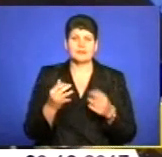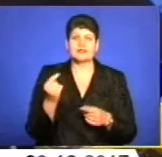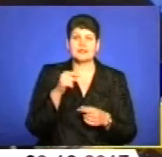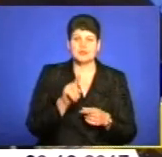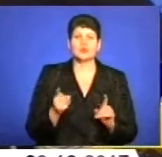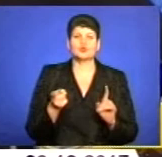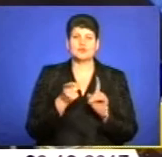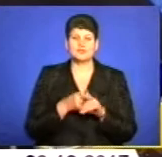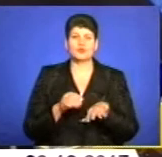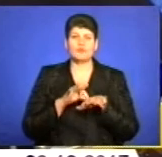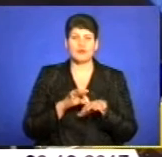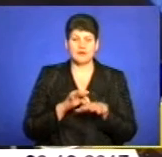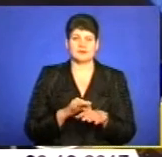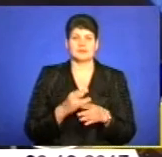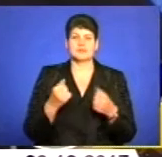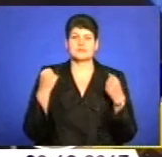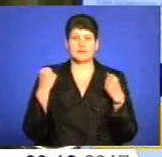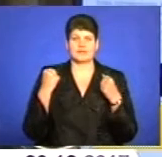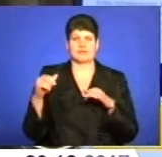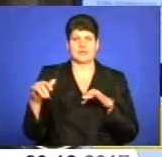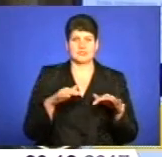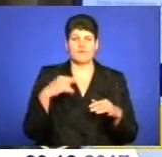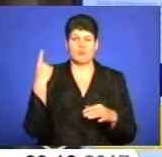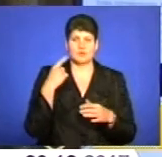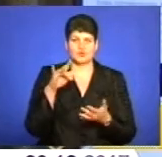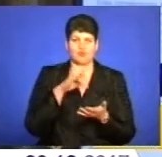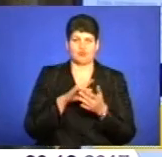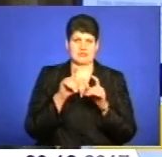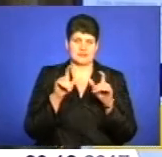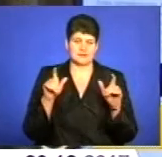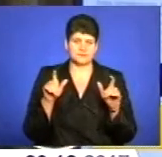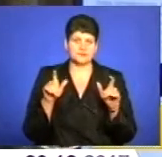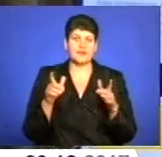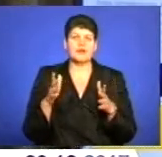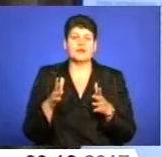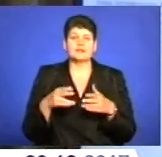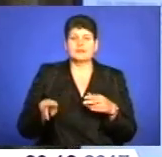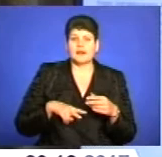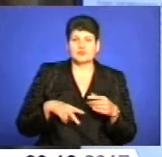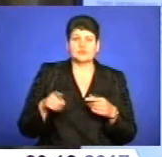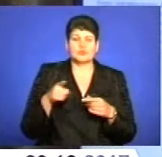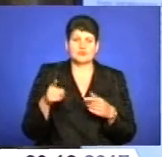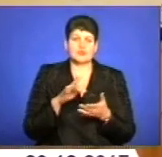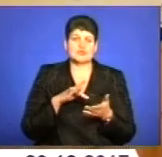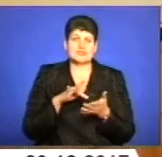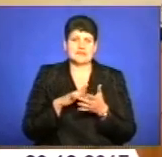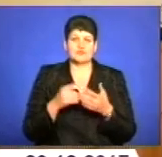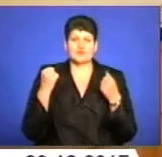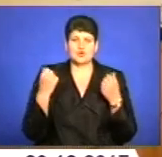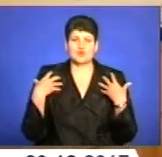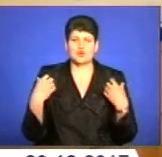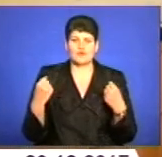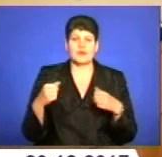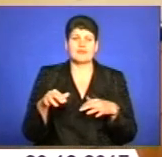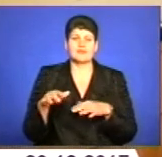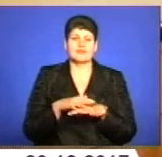долучився до проведення та висвітлення спортивних заходів в обласному центрі. Директор Тернопільського міського центру фізичного здоров'я населення «Спорт»